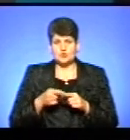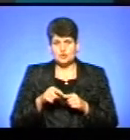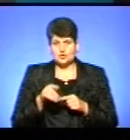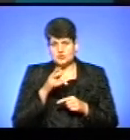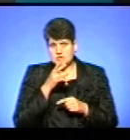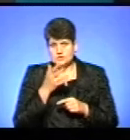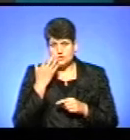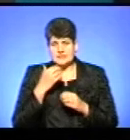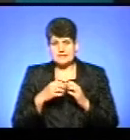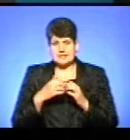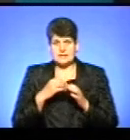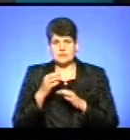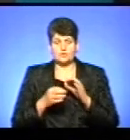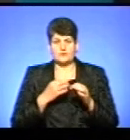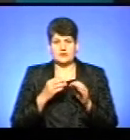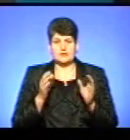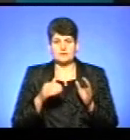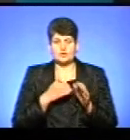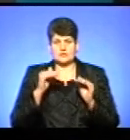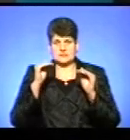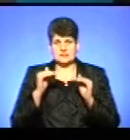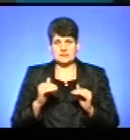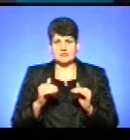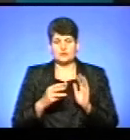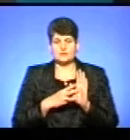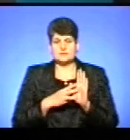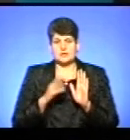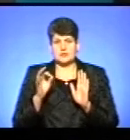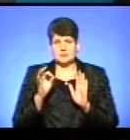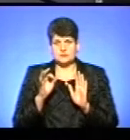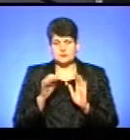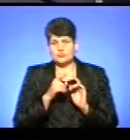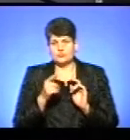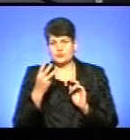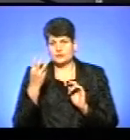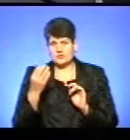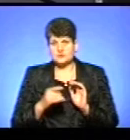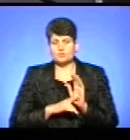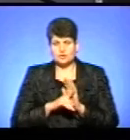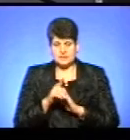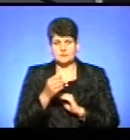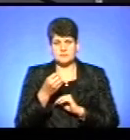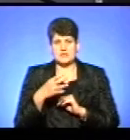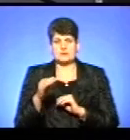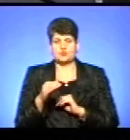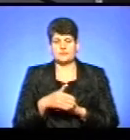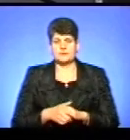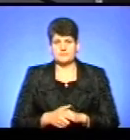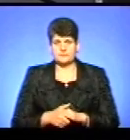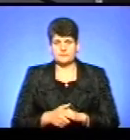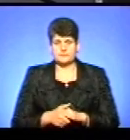середньодобова температура знизиться до 8 градусів упродовж 3 днів? Чи все ж таки він розпочнеться з 15 жовтня?